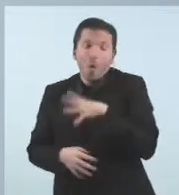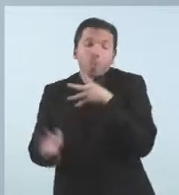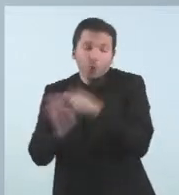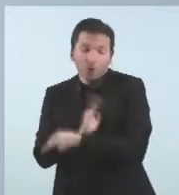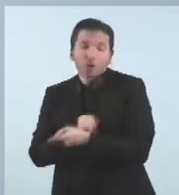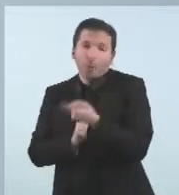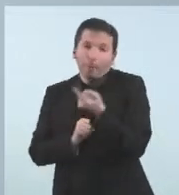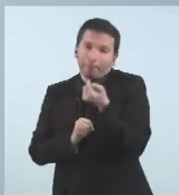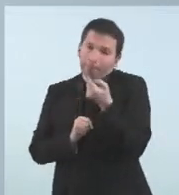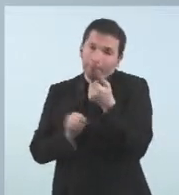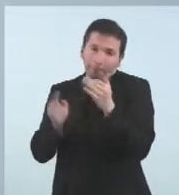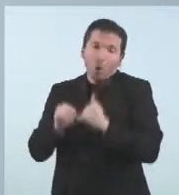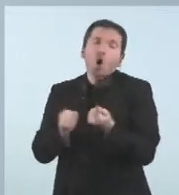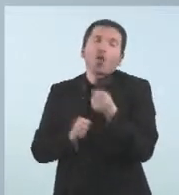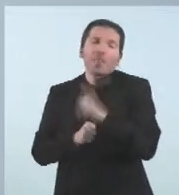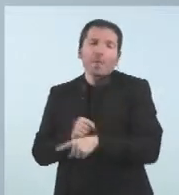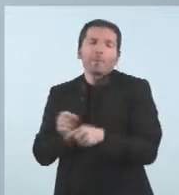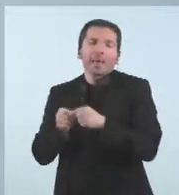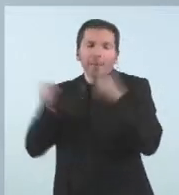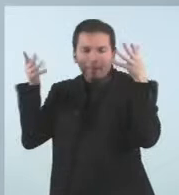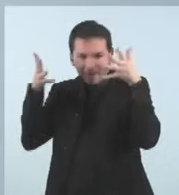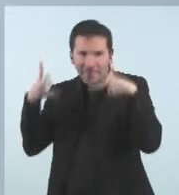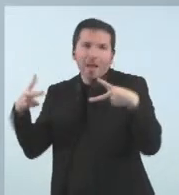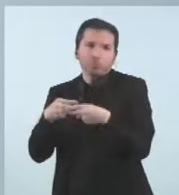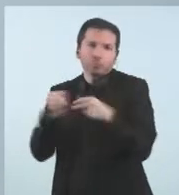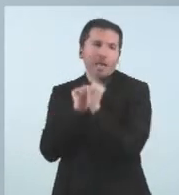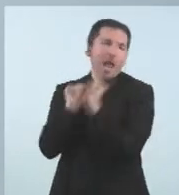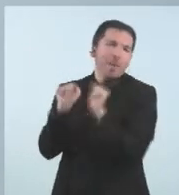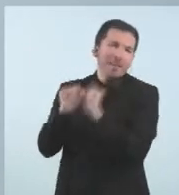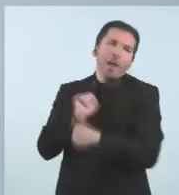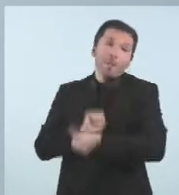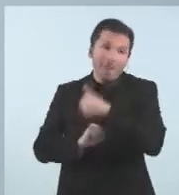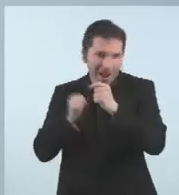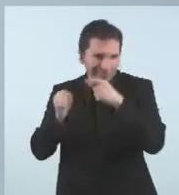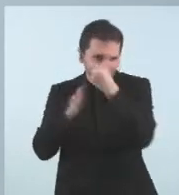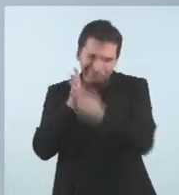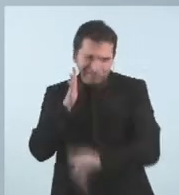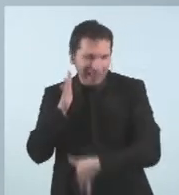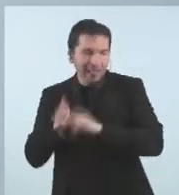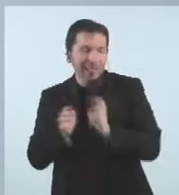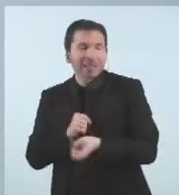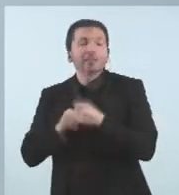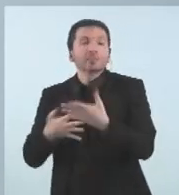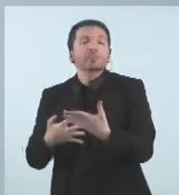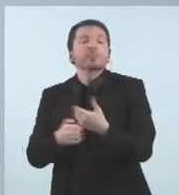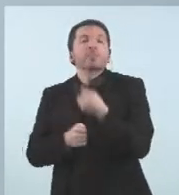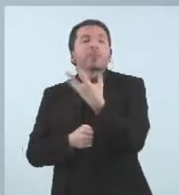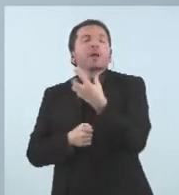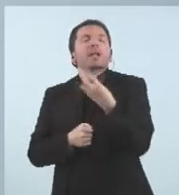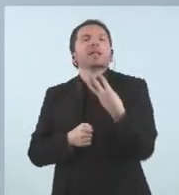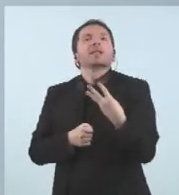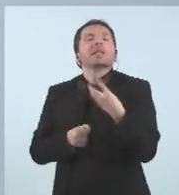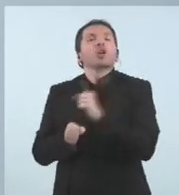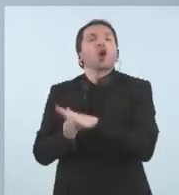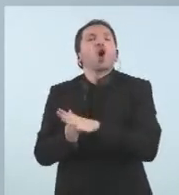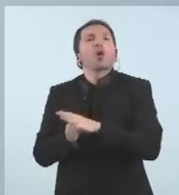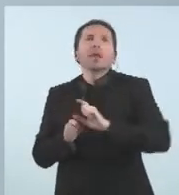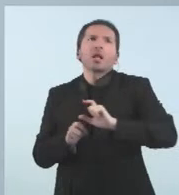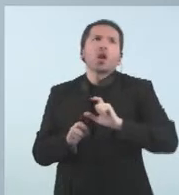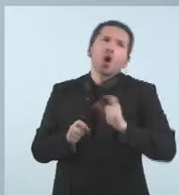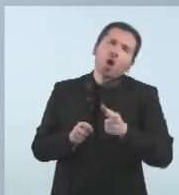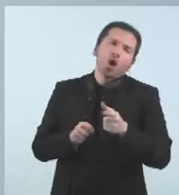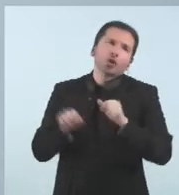doncs, prenen més precaucions, etcètera, etcètera. Per tant, 4%, un 53 són Covid, i dels altres 74, que és un